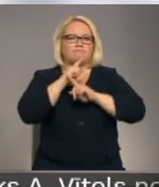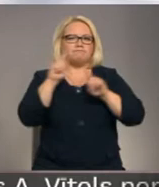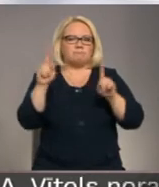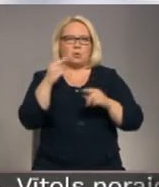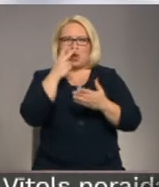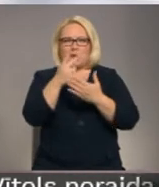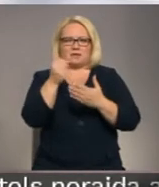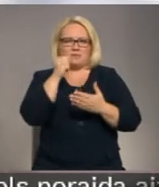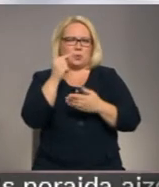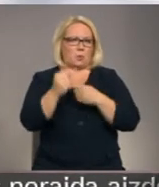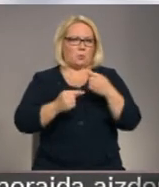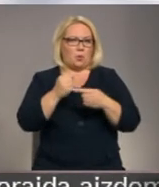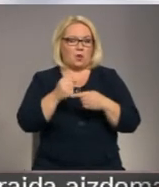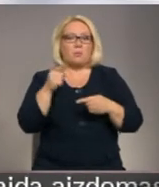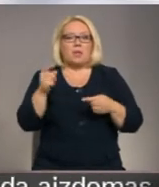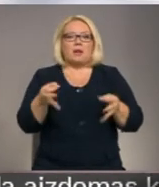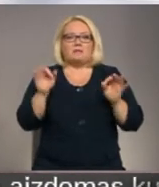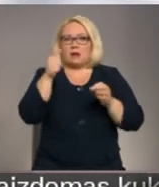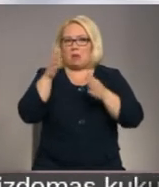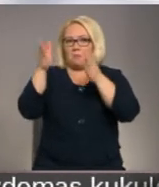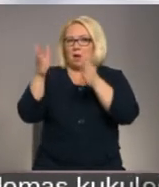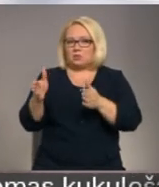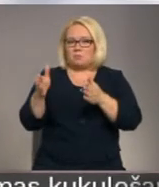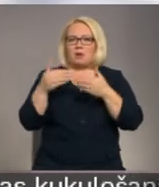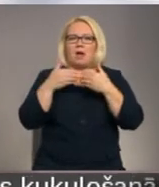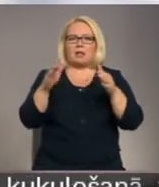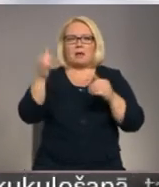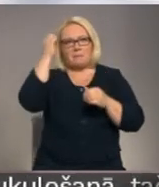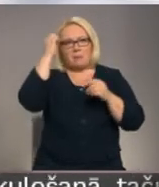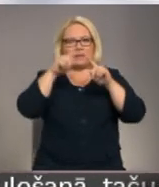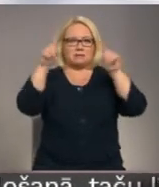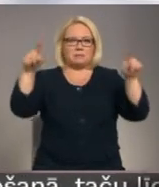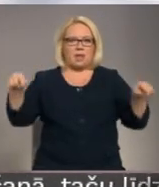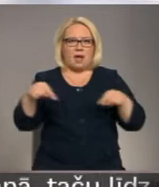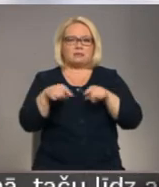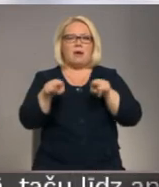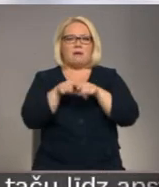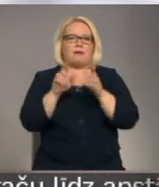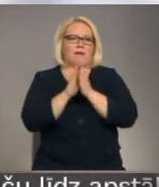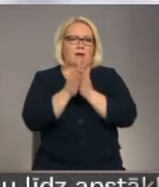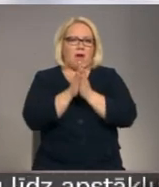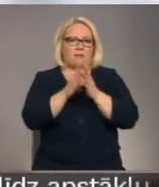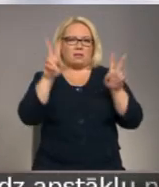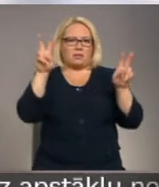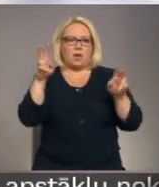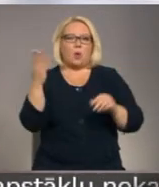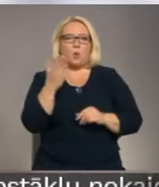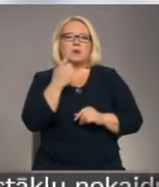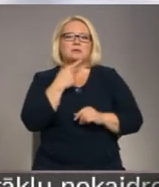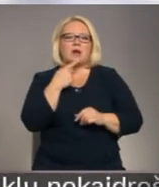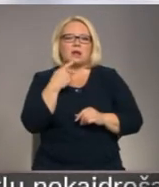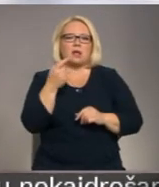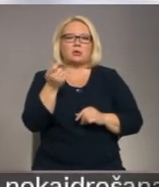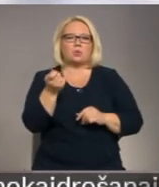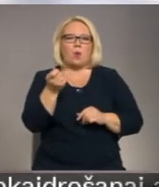Par godu nozīmīgajai personībai tika atklāta gan piemiņas plāksne, gan dacis priedas grāmata, kur sarkanas ogas auga.